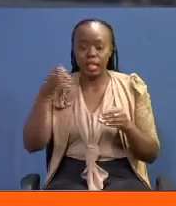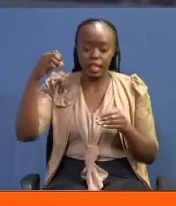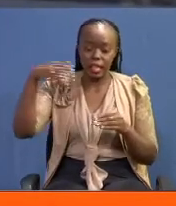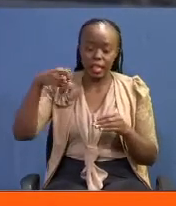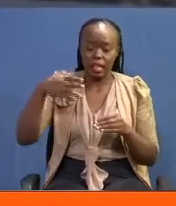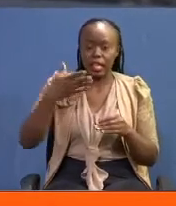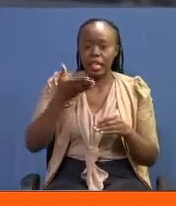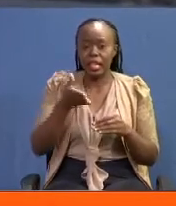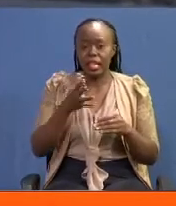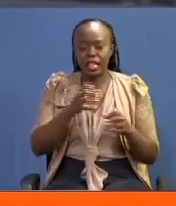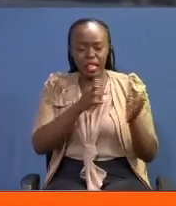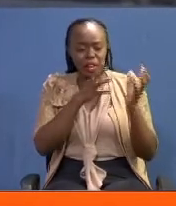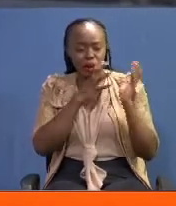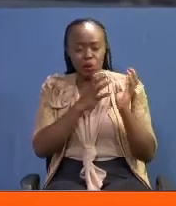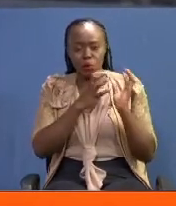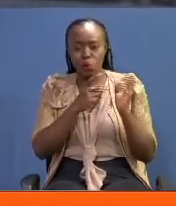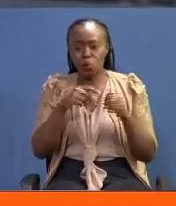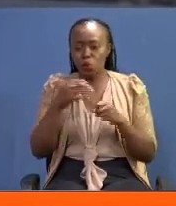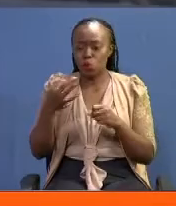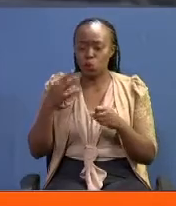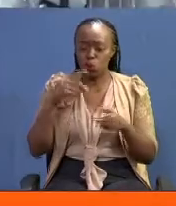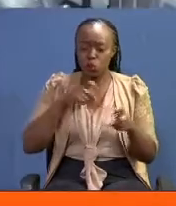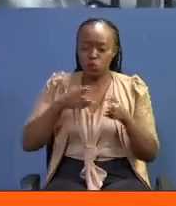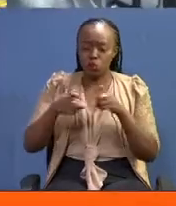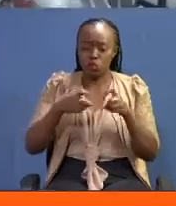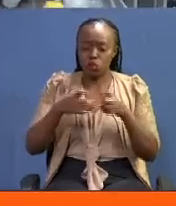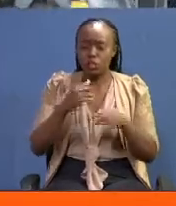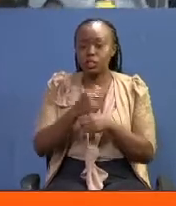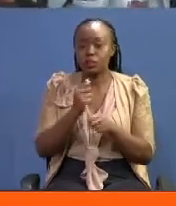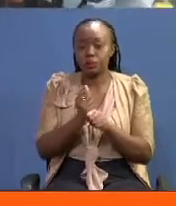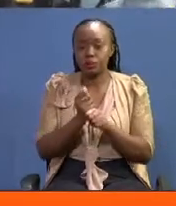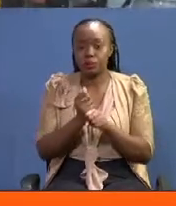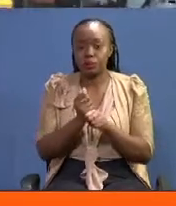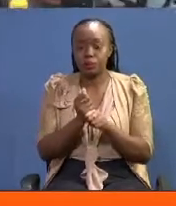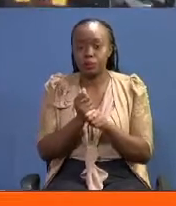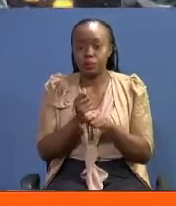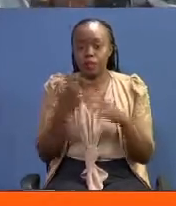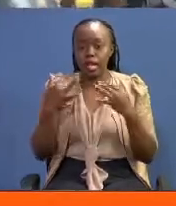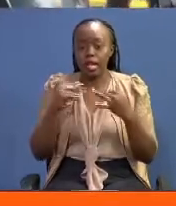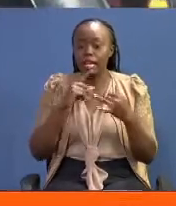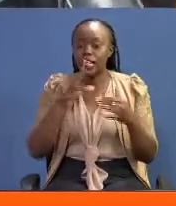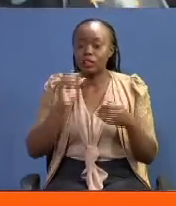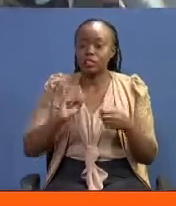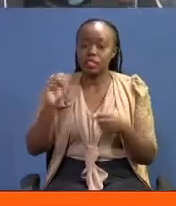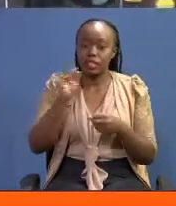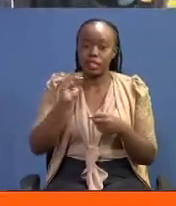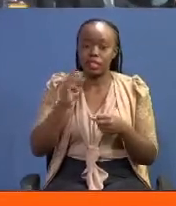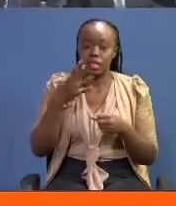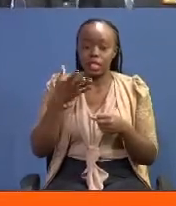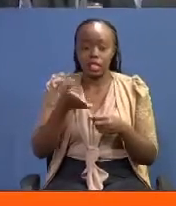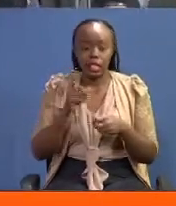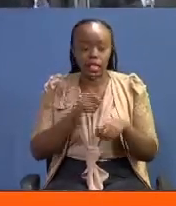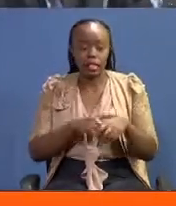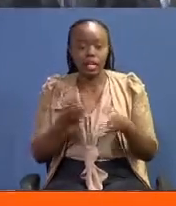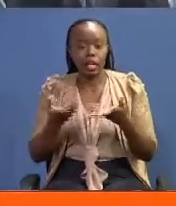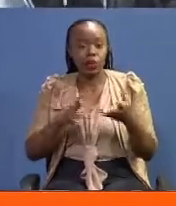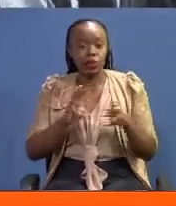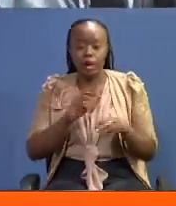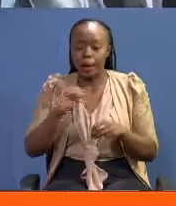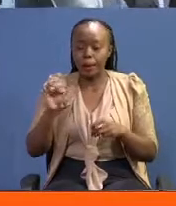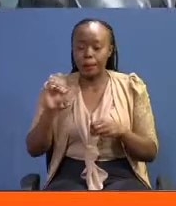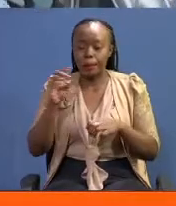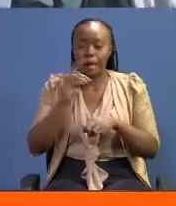will illuminate the burden of the choices that they make. Usemi mzitu wa raisu uru kenyata katika maadhimishu ya madara haka